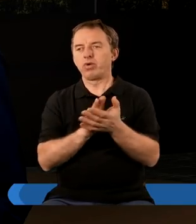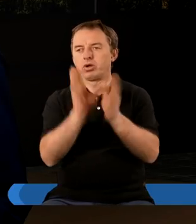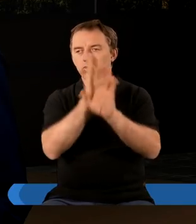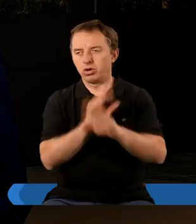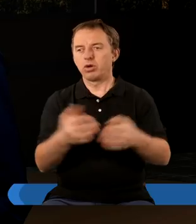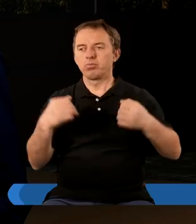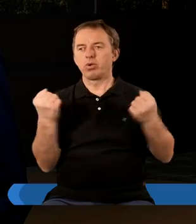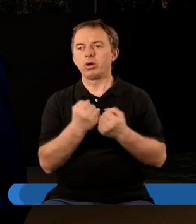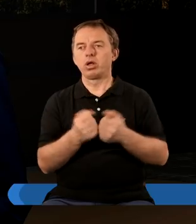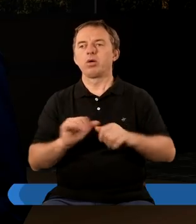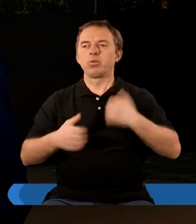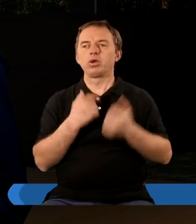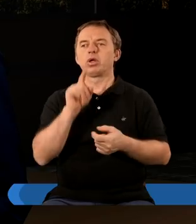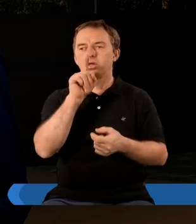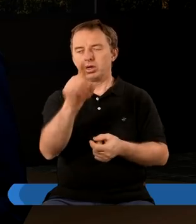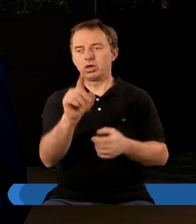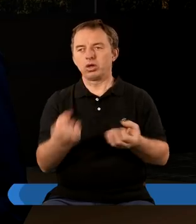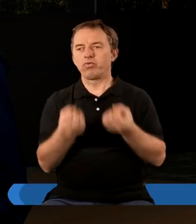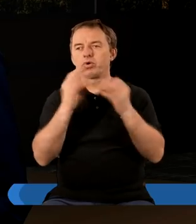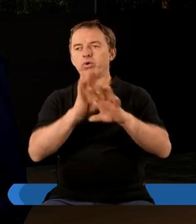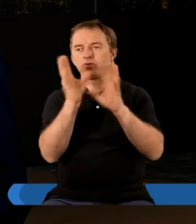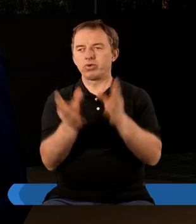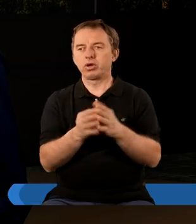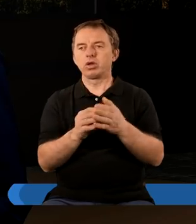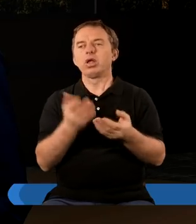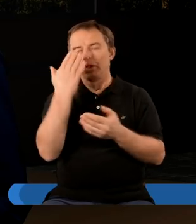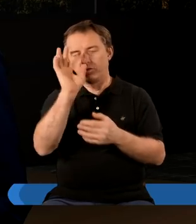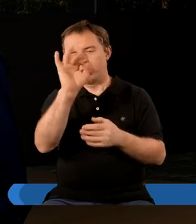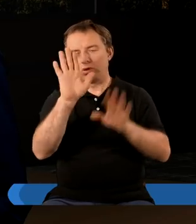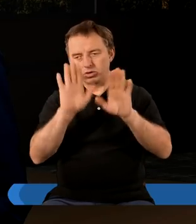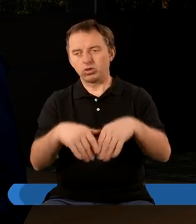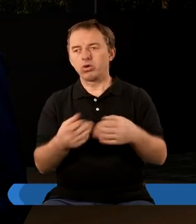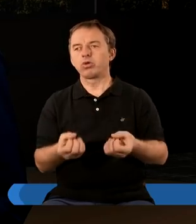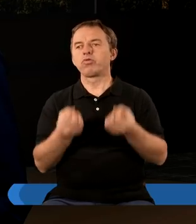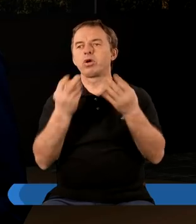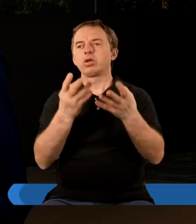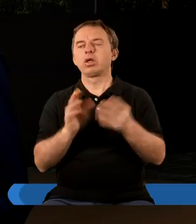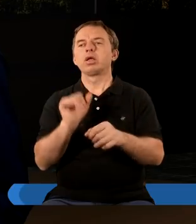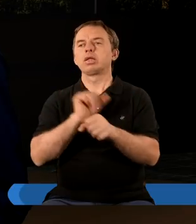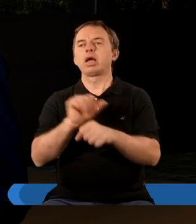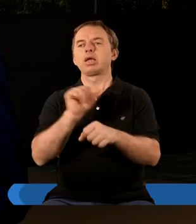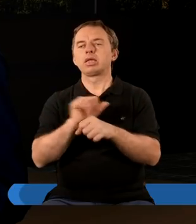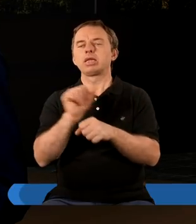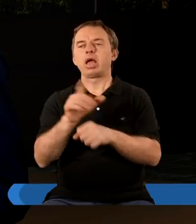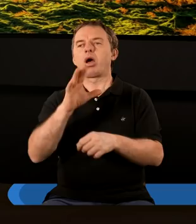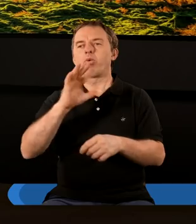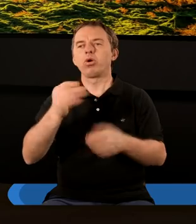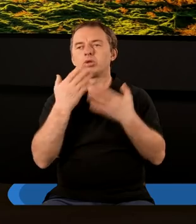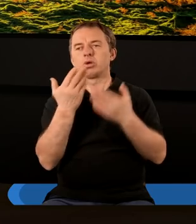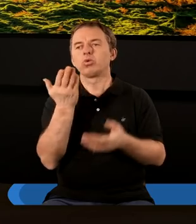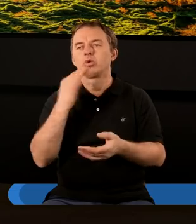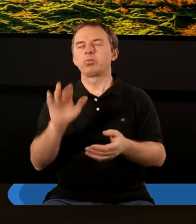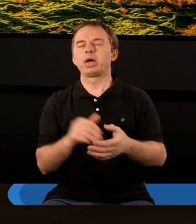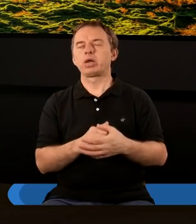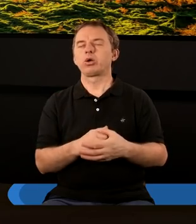chwałę i cześć i moc, ponieważ Ty stworzyłeś wszystko i z woli Twoje zostało stworzone i zaistniało. Tak, dziękuję